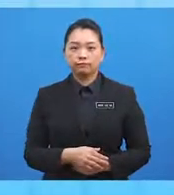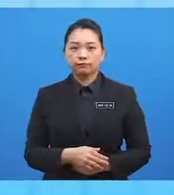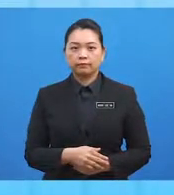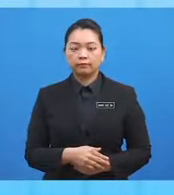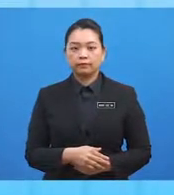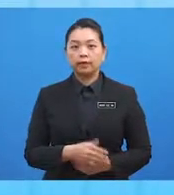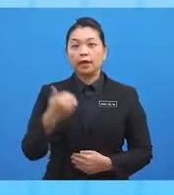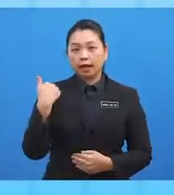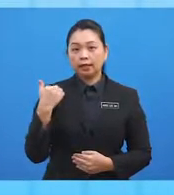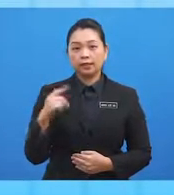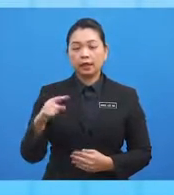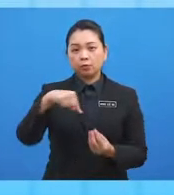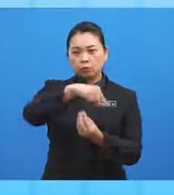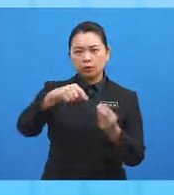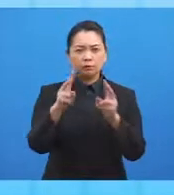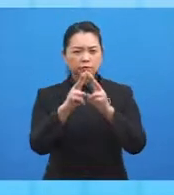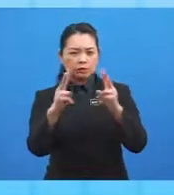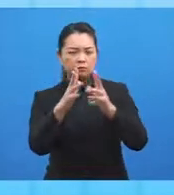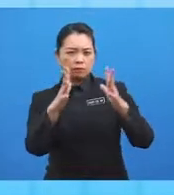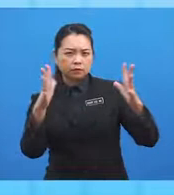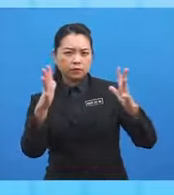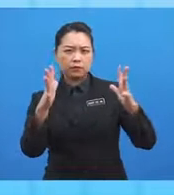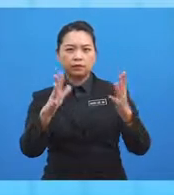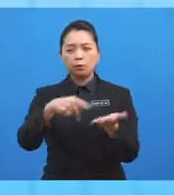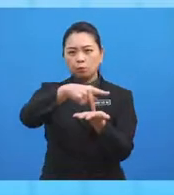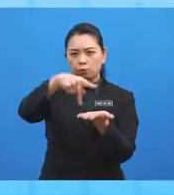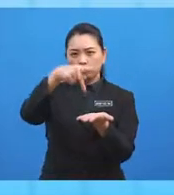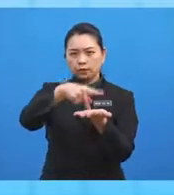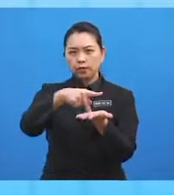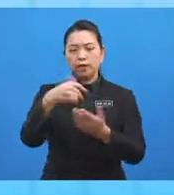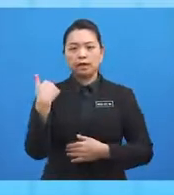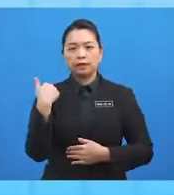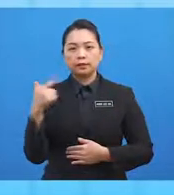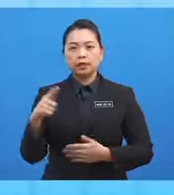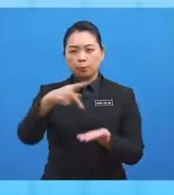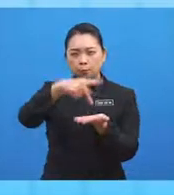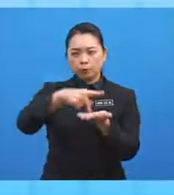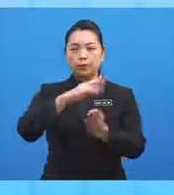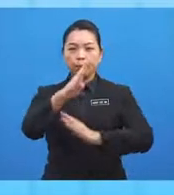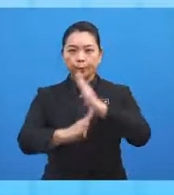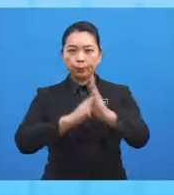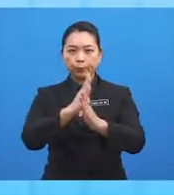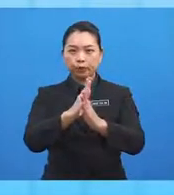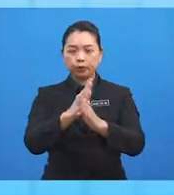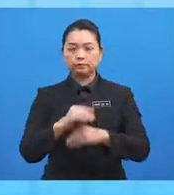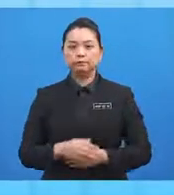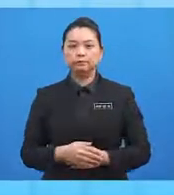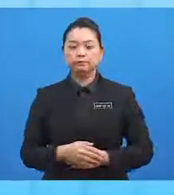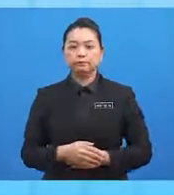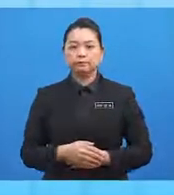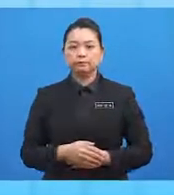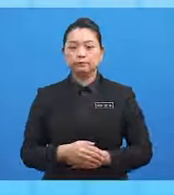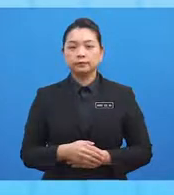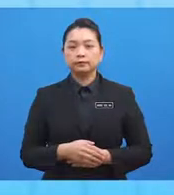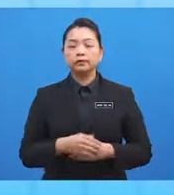ialah bulatan terbesar yang pusatnya adalah pusat bumi. Katolistiwa